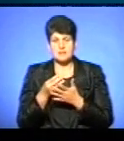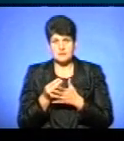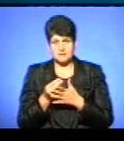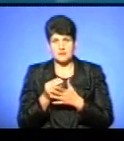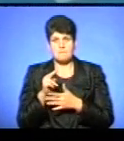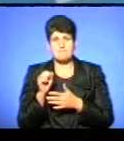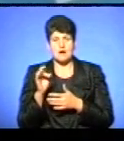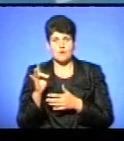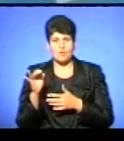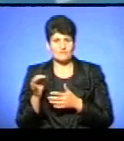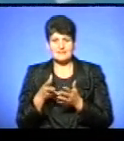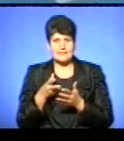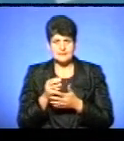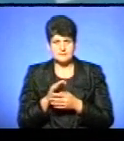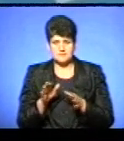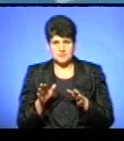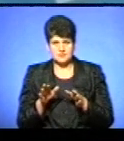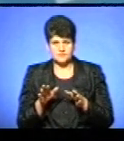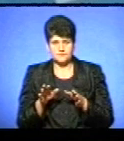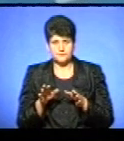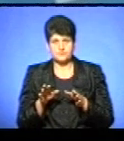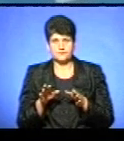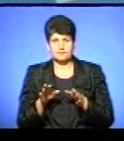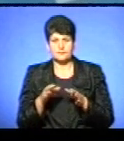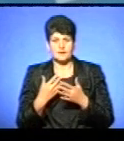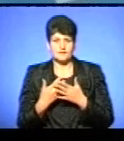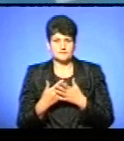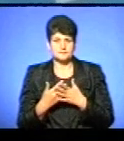не заплатив. Так. Тобто, скажімо,